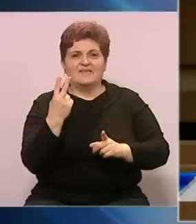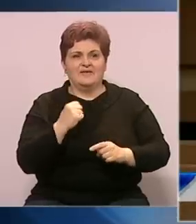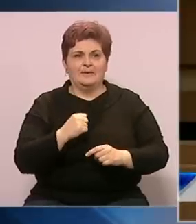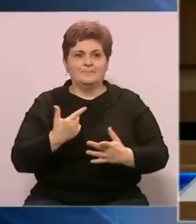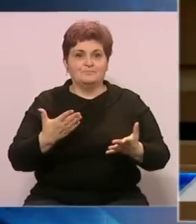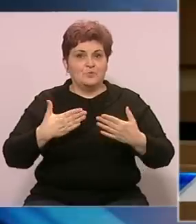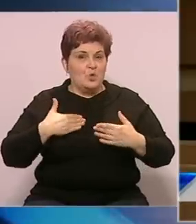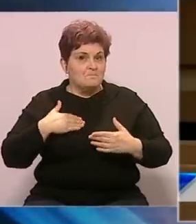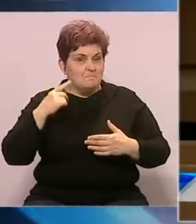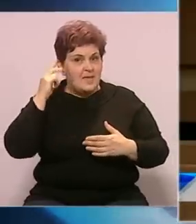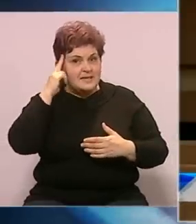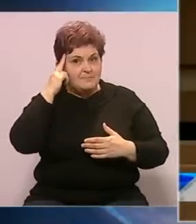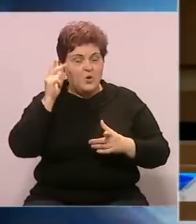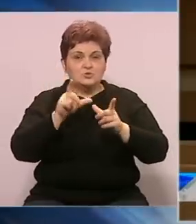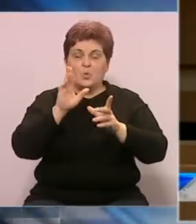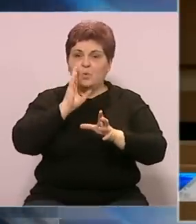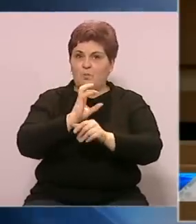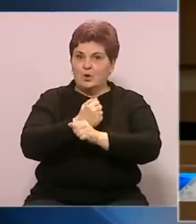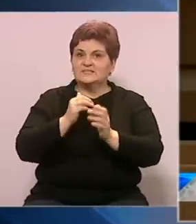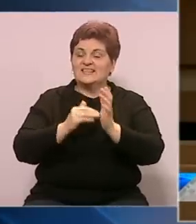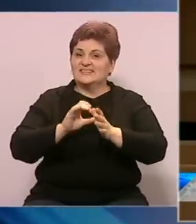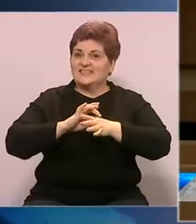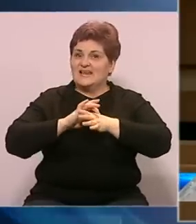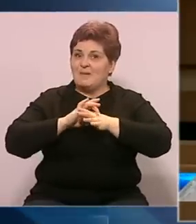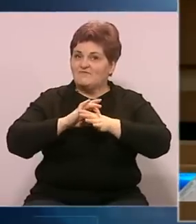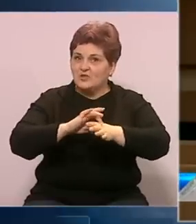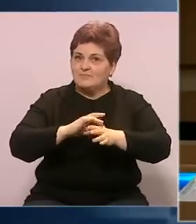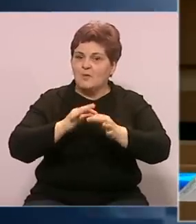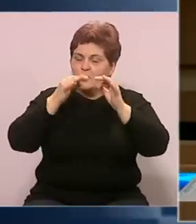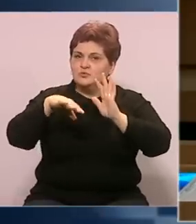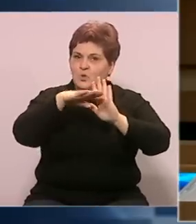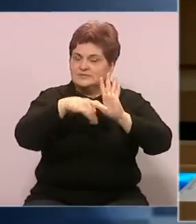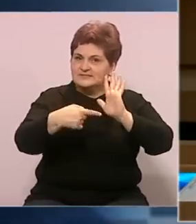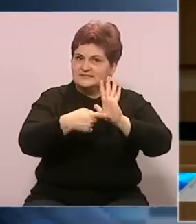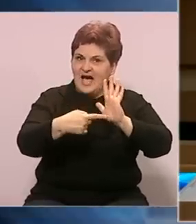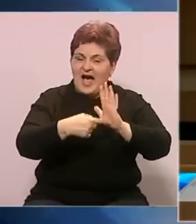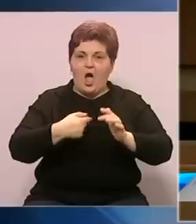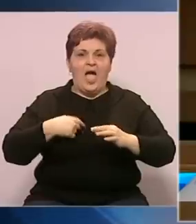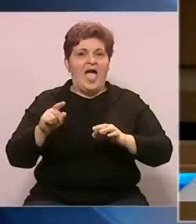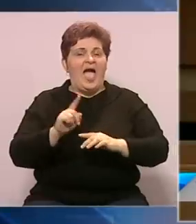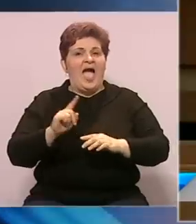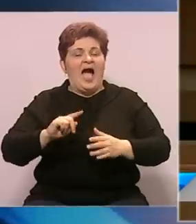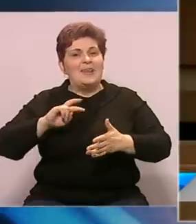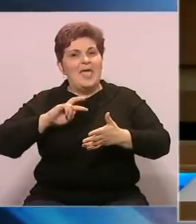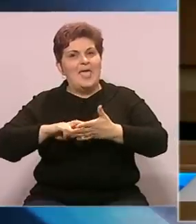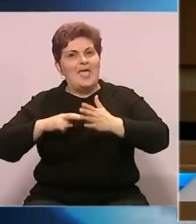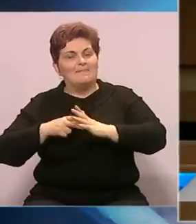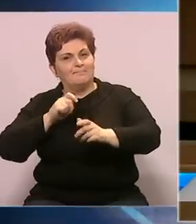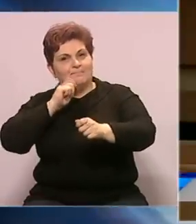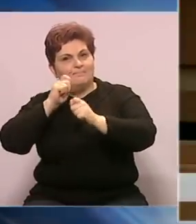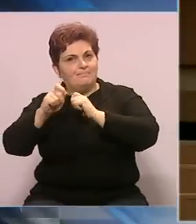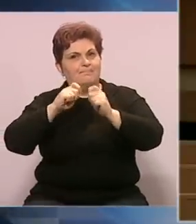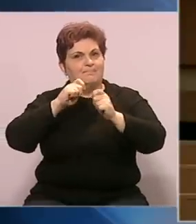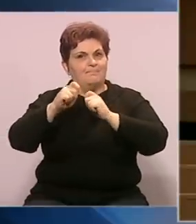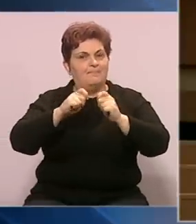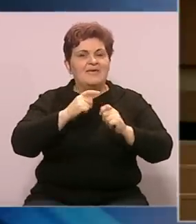meni poznato, u Bosni i Hercegovini treba da se vodimo zakonima, a ne političkim konsenzusom